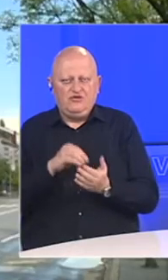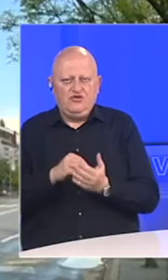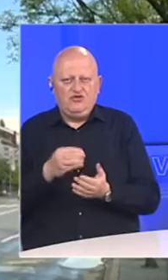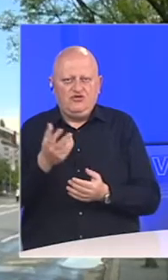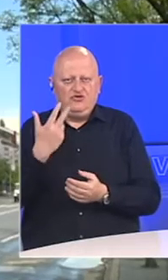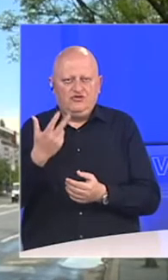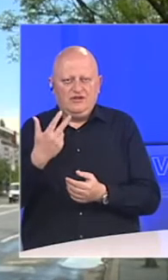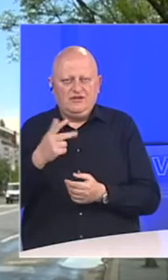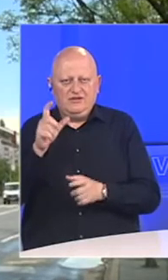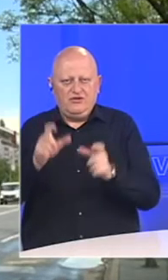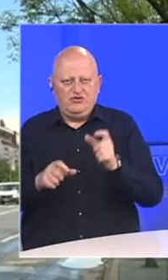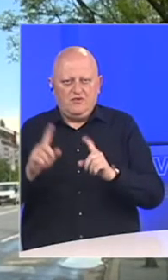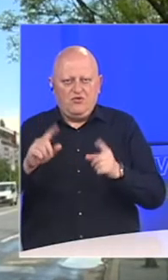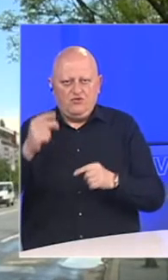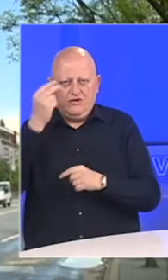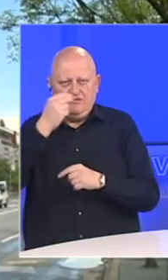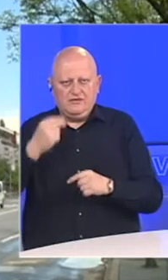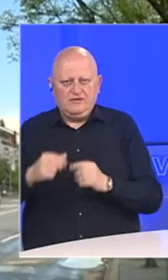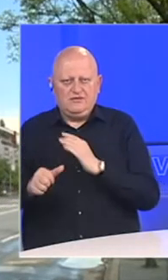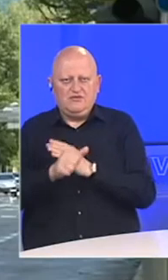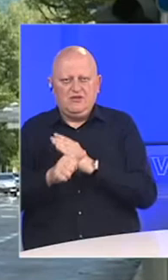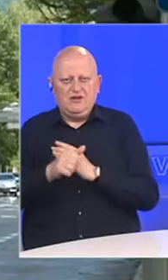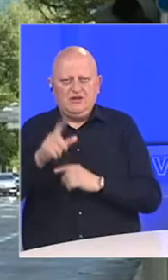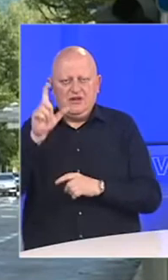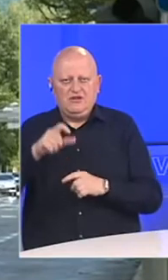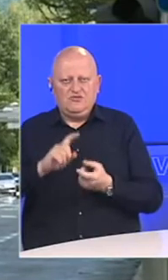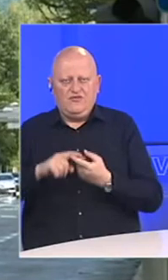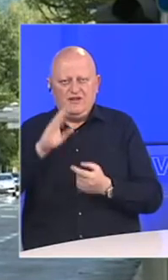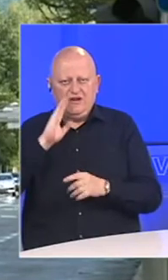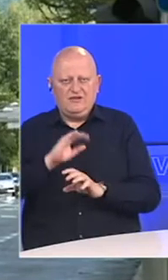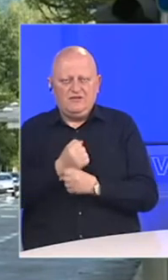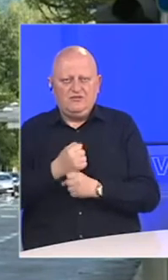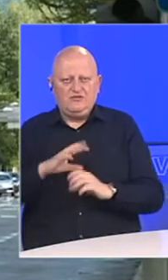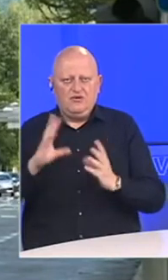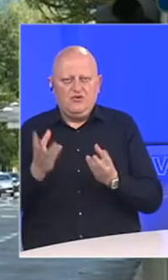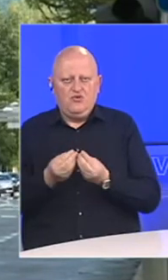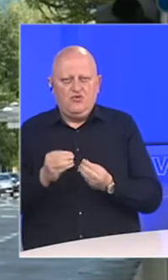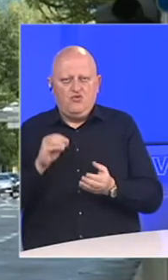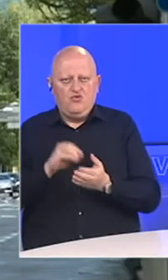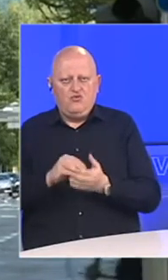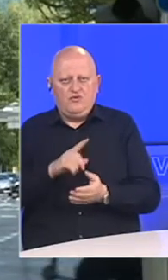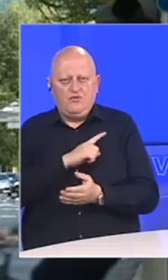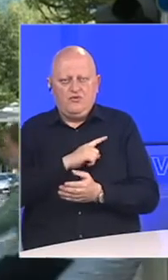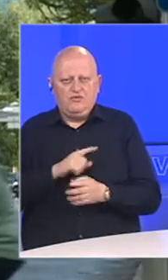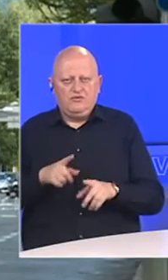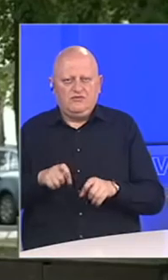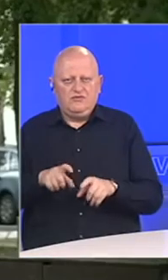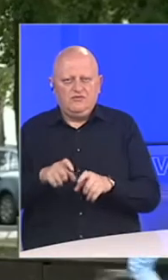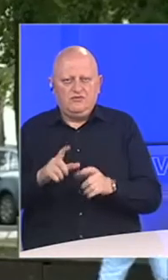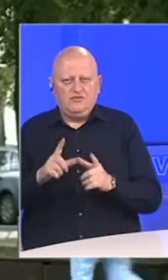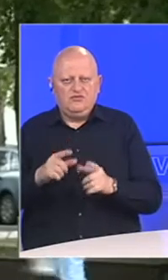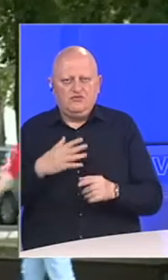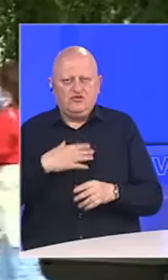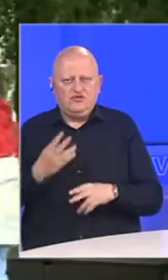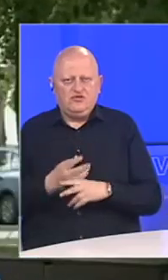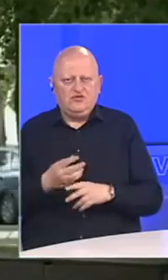potvrđen kod još 30 osoba u Republici Srpskoj i 11 u Federaciji BH. Ukupan broj umrlih od COVID